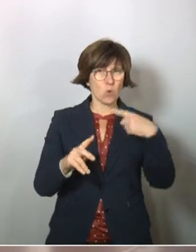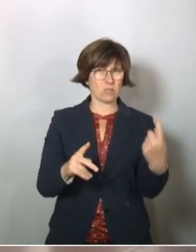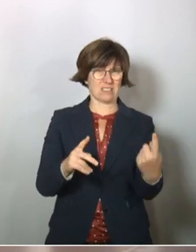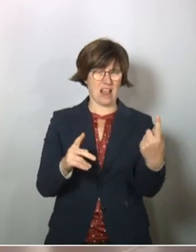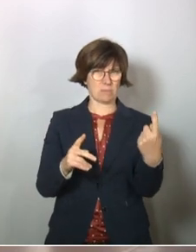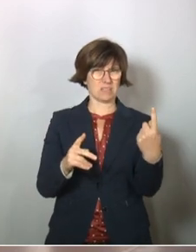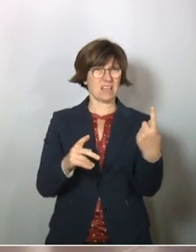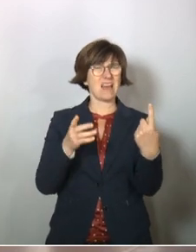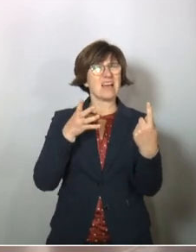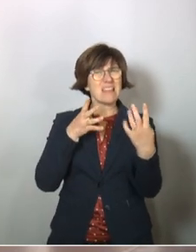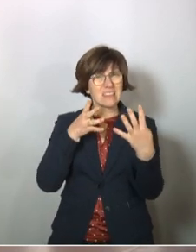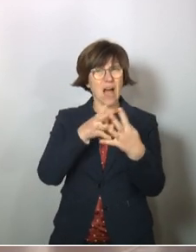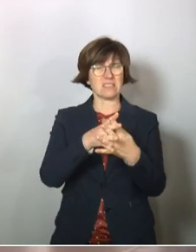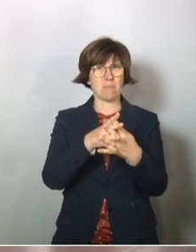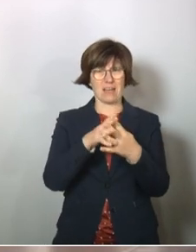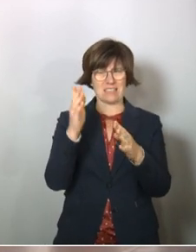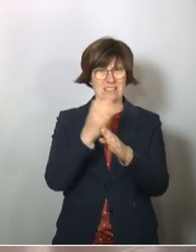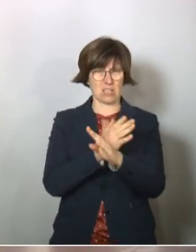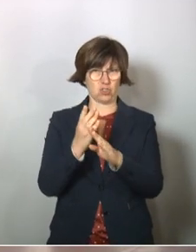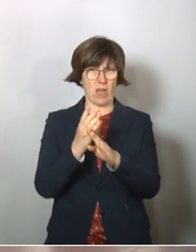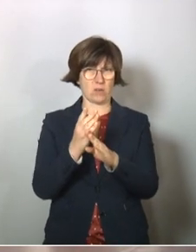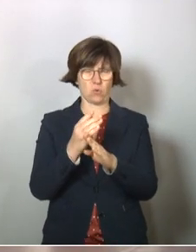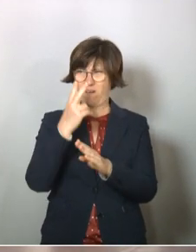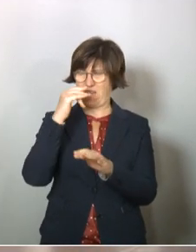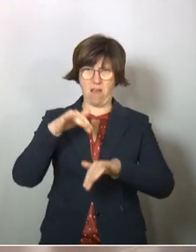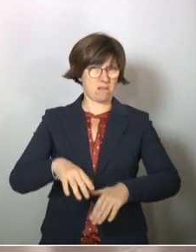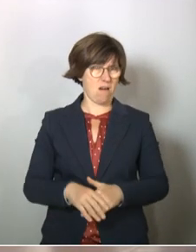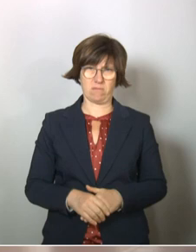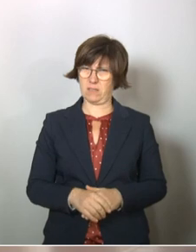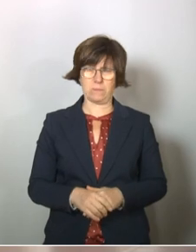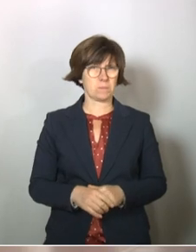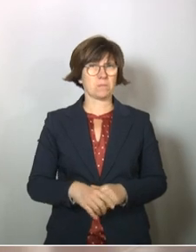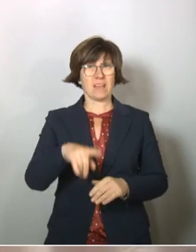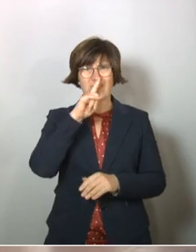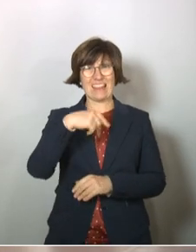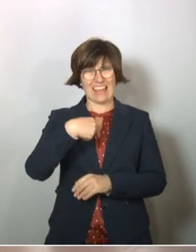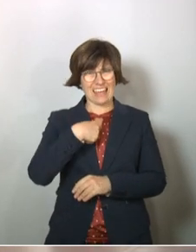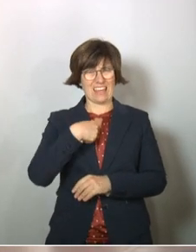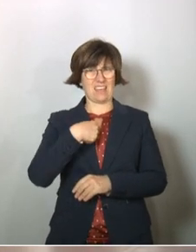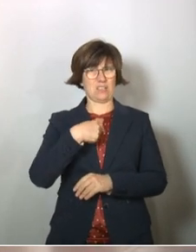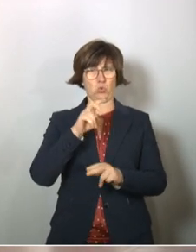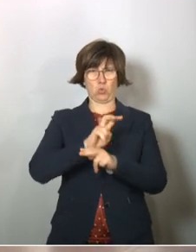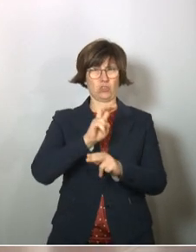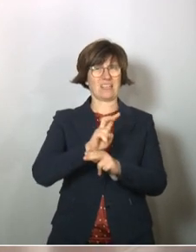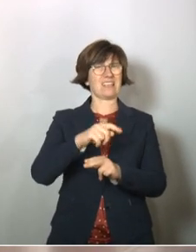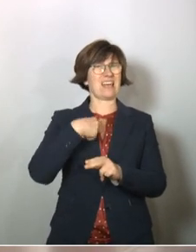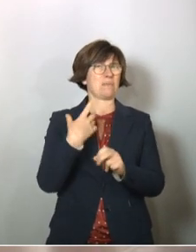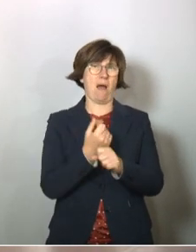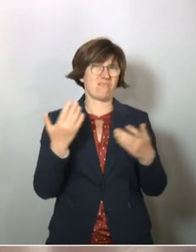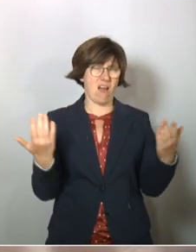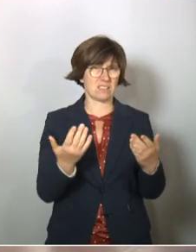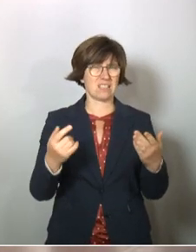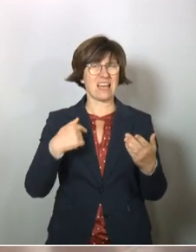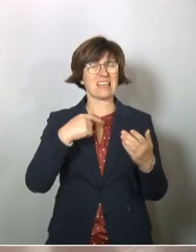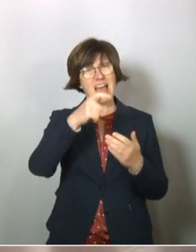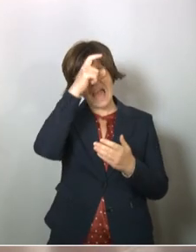was die Transparenz der Entscheidung betrifft, einen Fehler begangen hat. Also wenn ich dafür zuständig gewesen wäre, hätte ich Folgendes gemacht. Ich